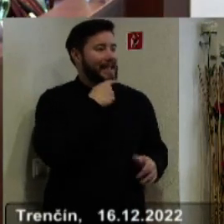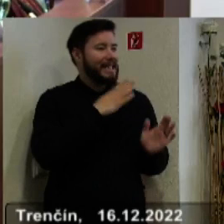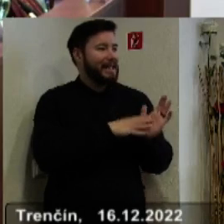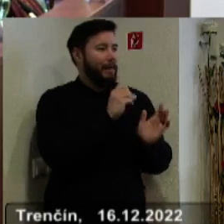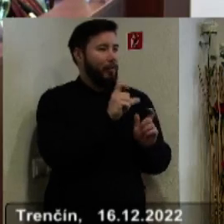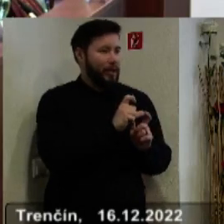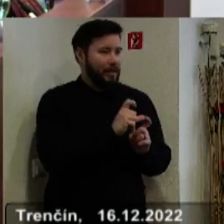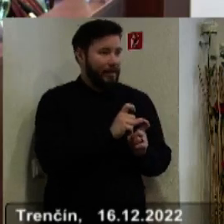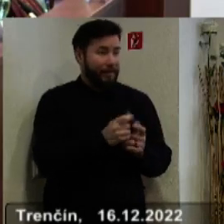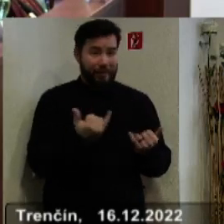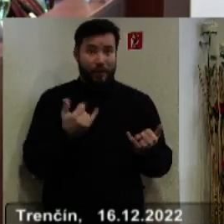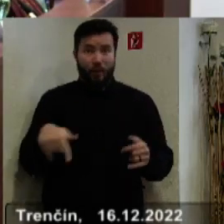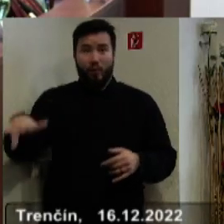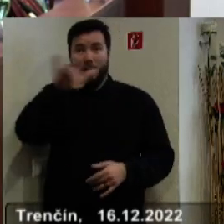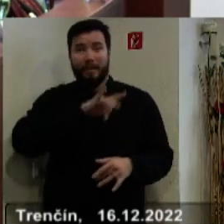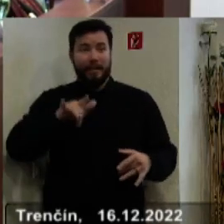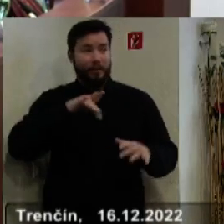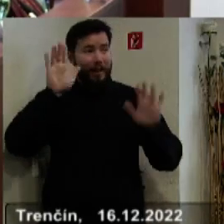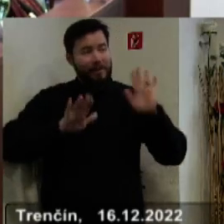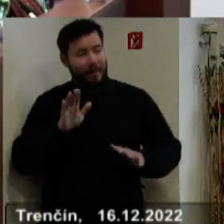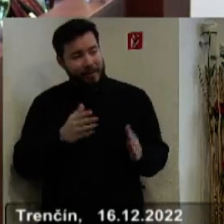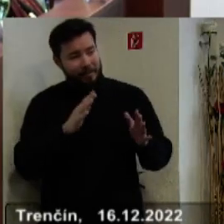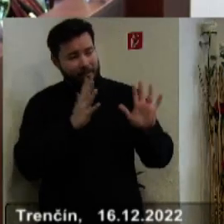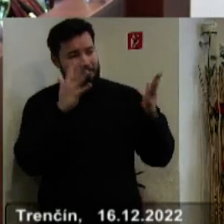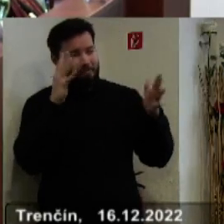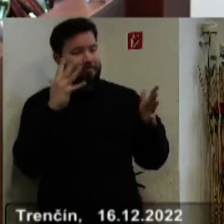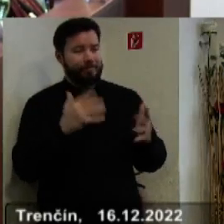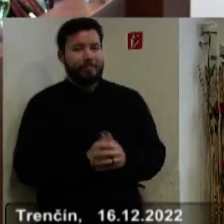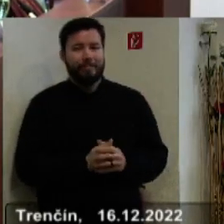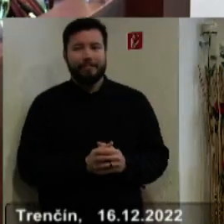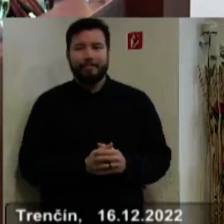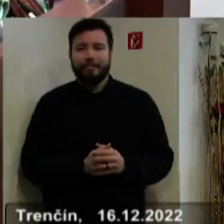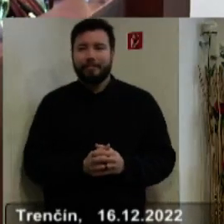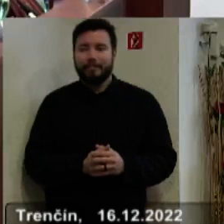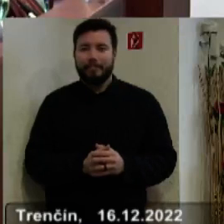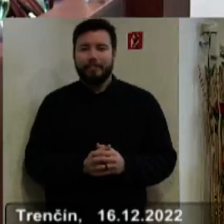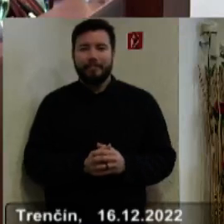teda sa konalo tu, v týchto priestoroch Trenčanského samozprávneho kraja.